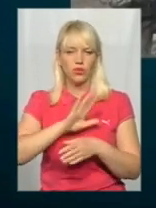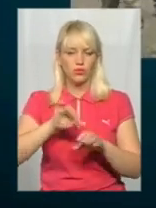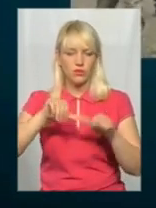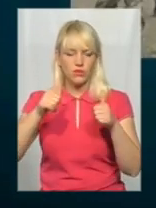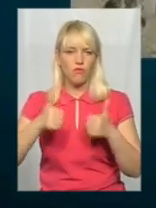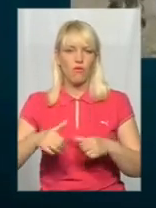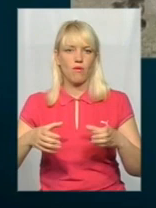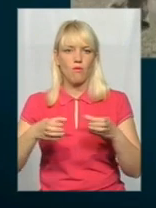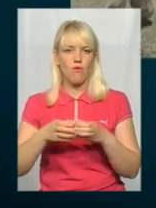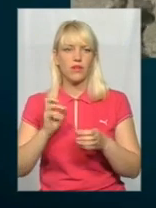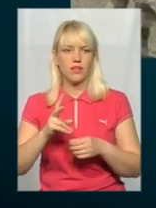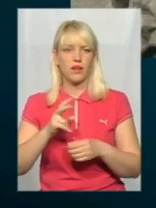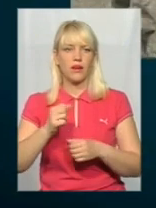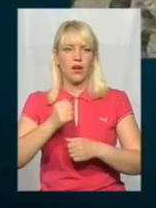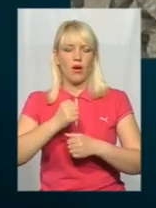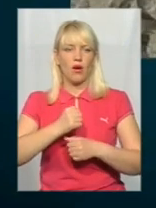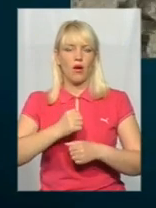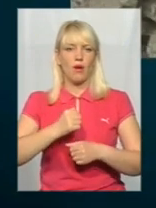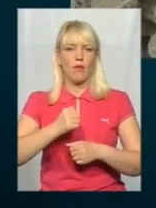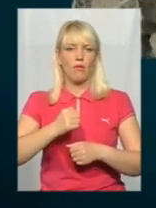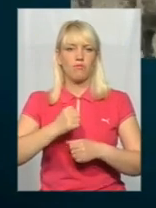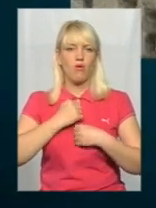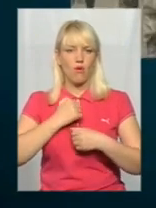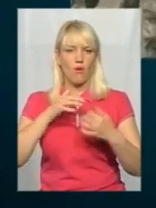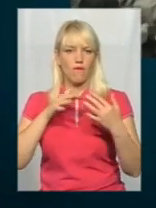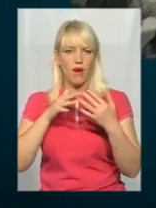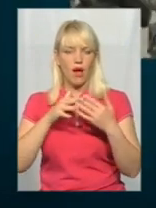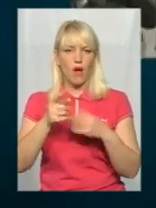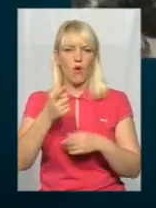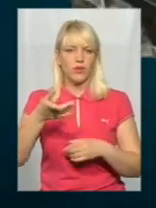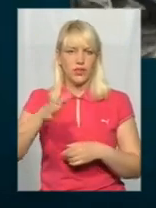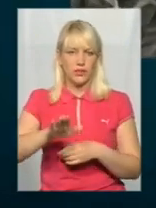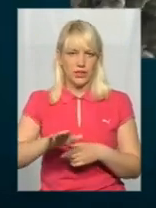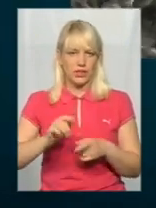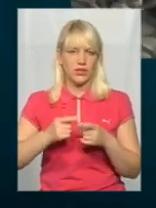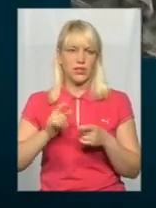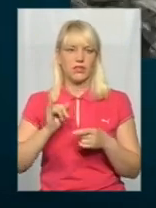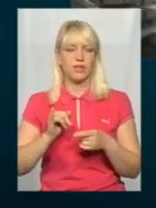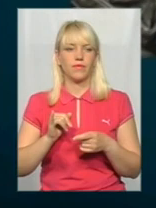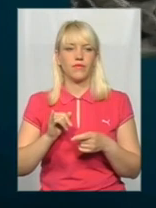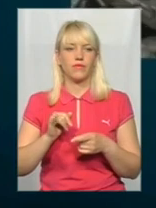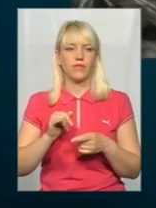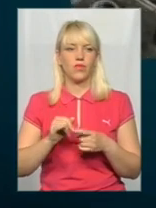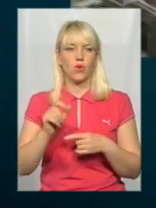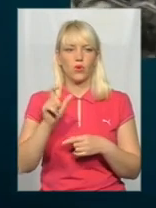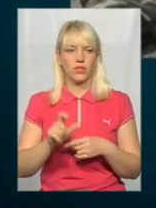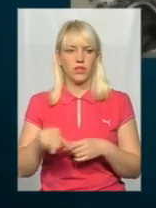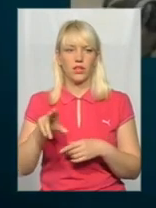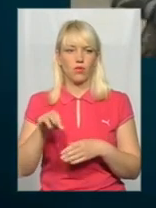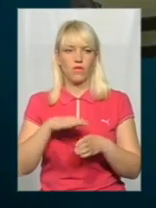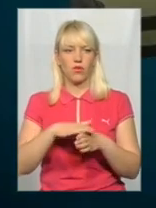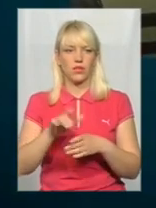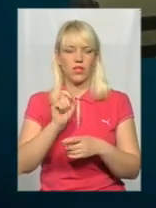як бойова одиниця нашої військової частини, зокрема, Сил спеціальних операцій, вона до виконання